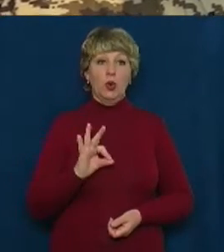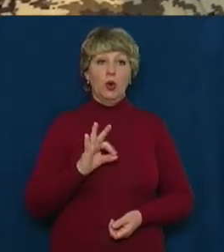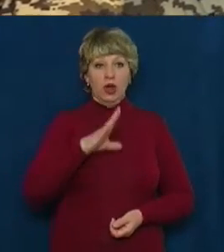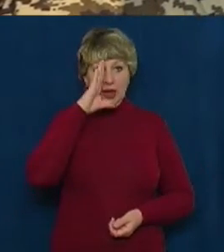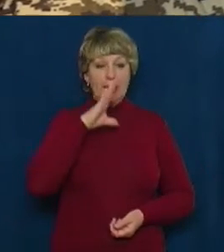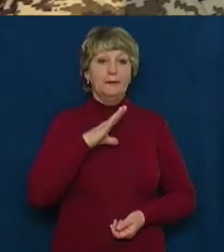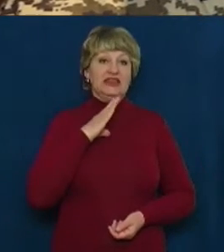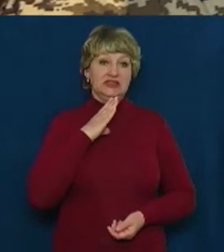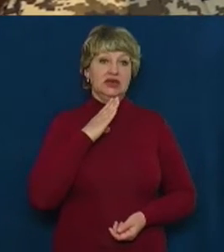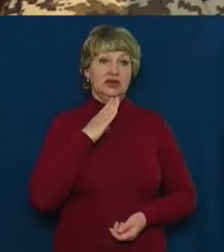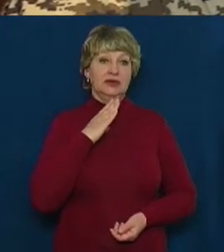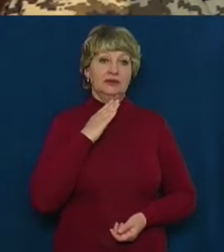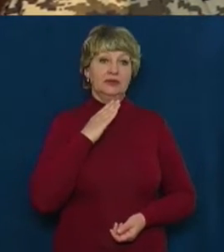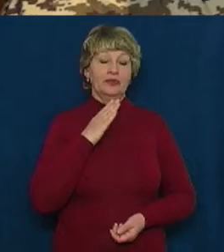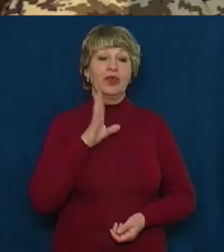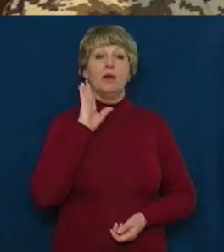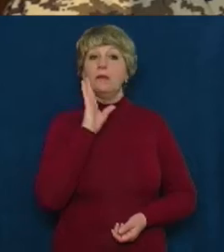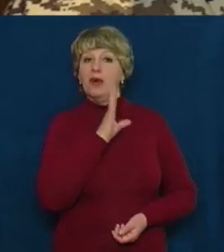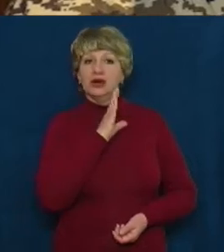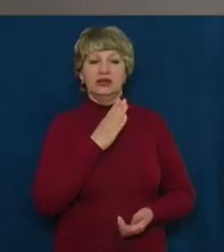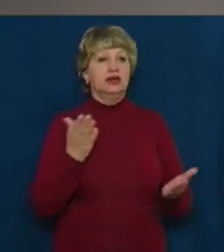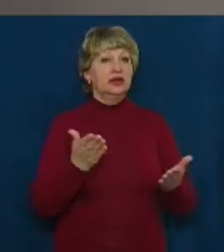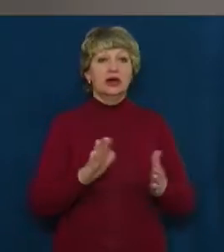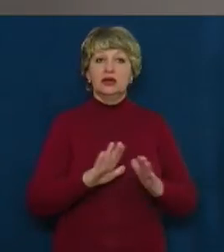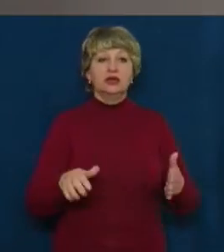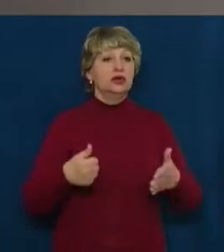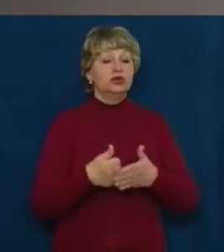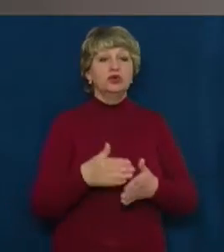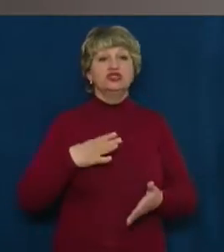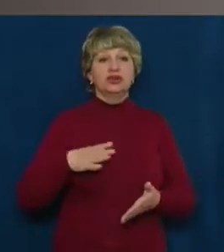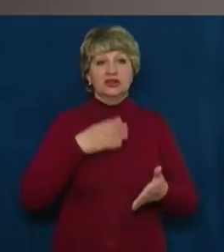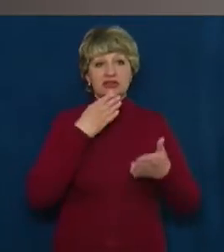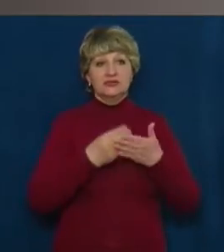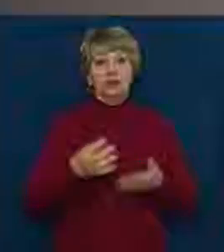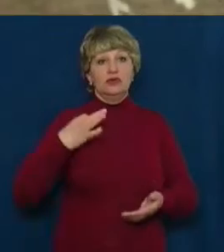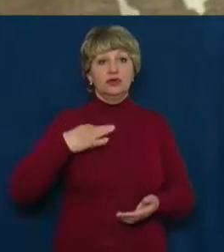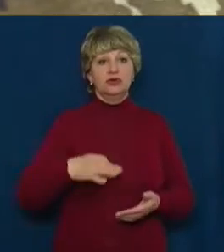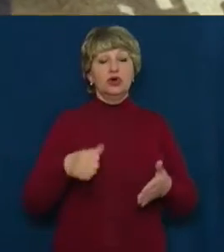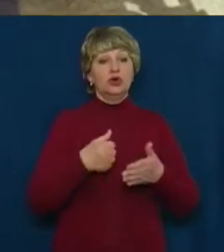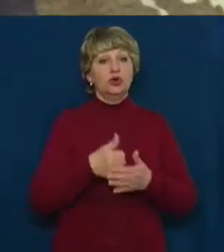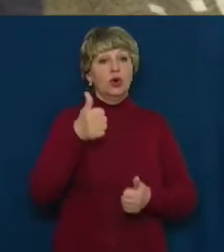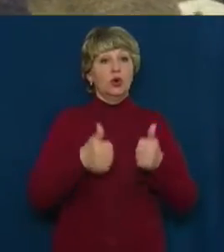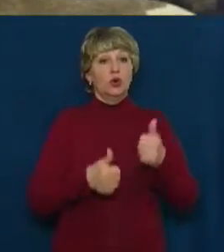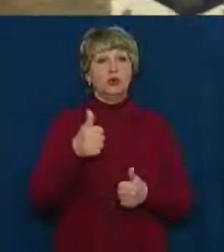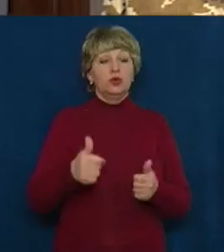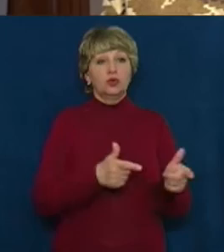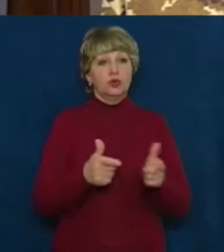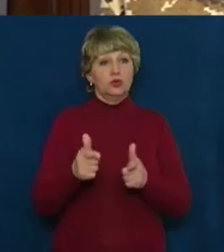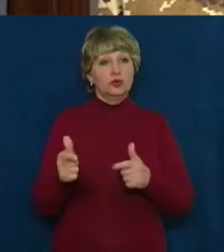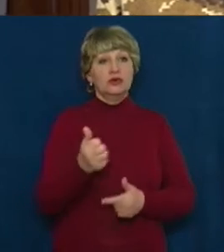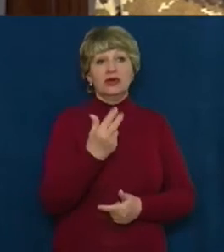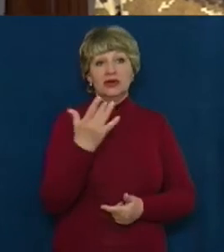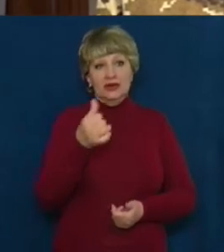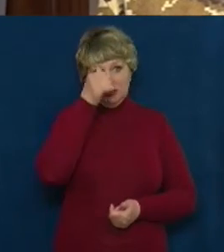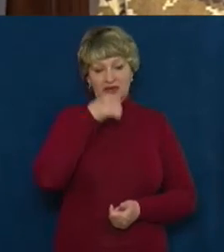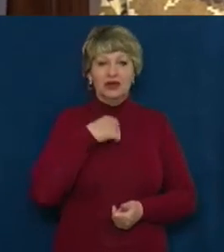тобто мати, яка не дочекає свого сина. До конкурсу, каже Анатолій Токовенко, готувалися кілька місяців. Я трохи